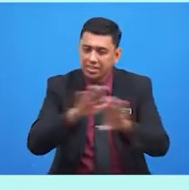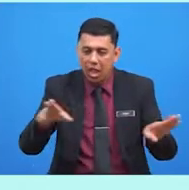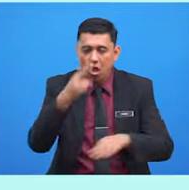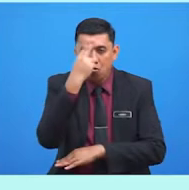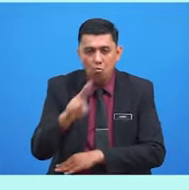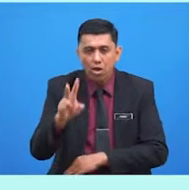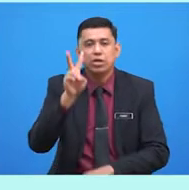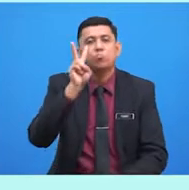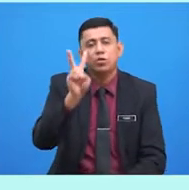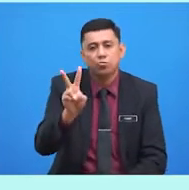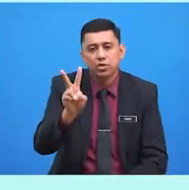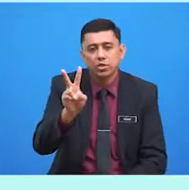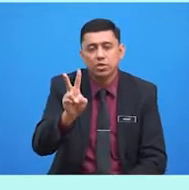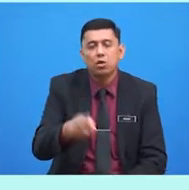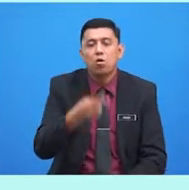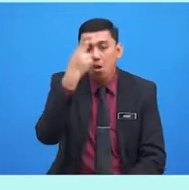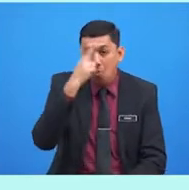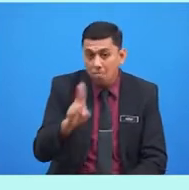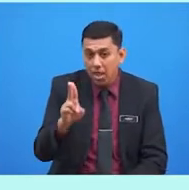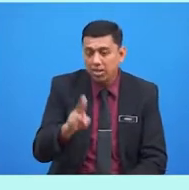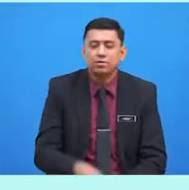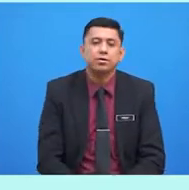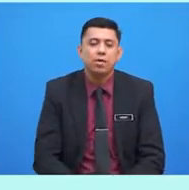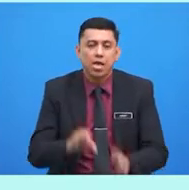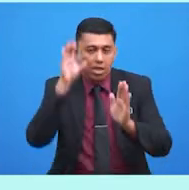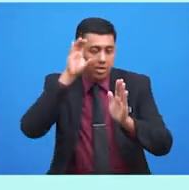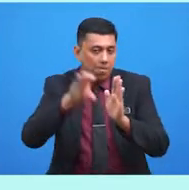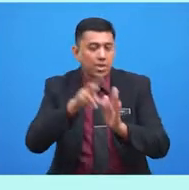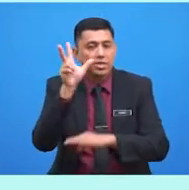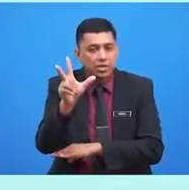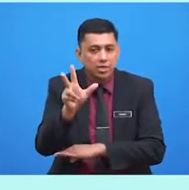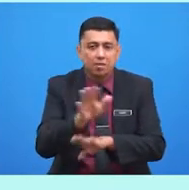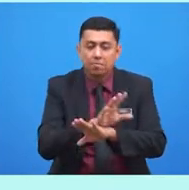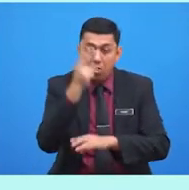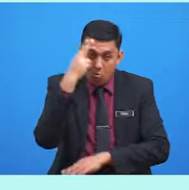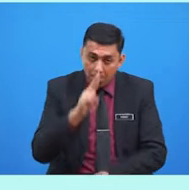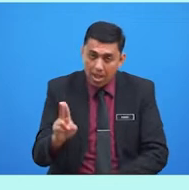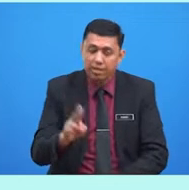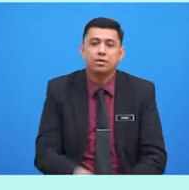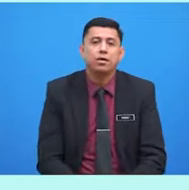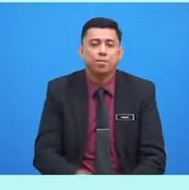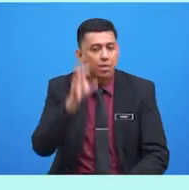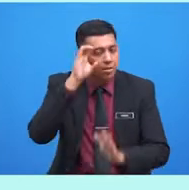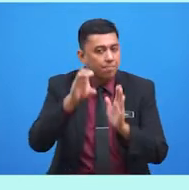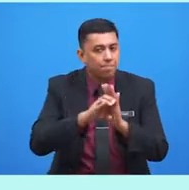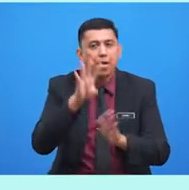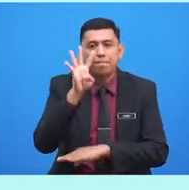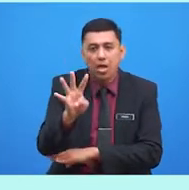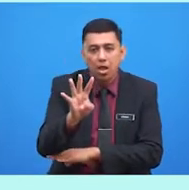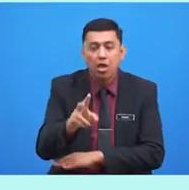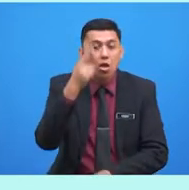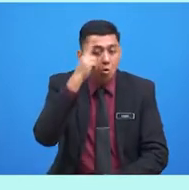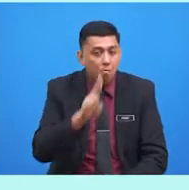Gambar dua, hormat. Gambar tiga, hormat. Gambar empat,